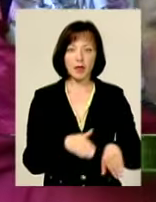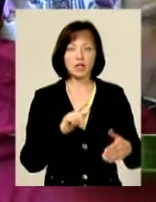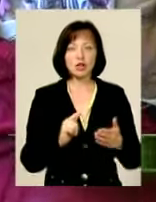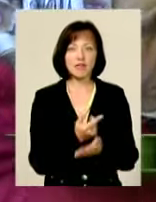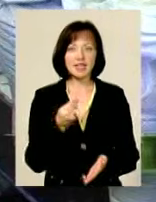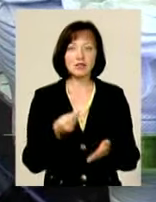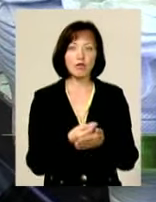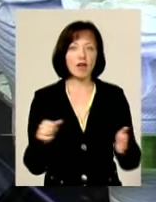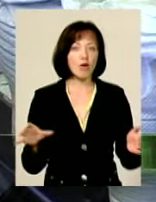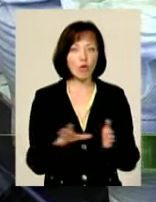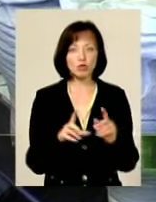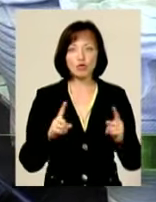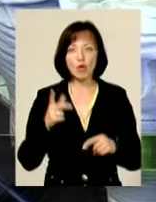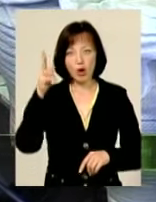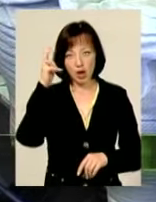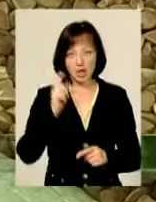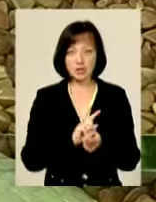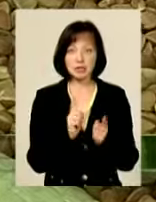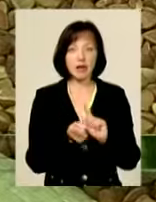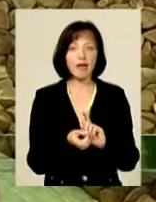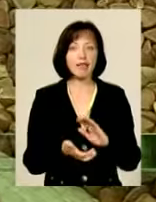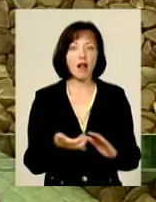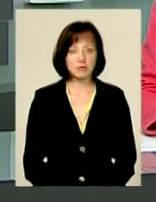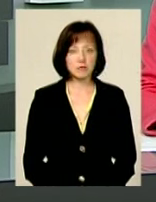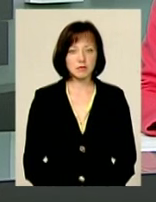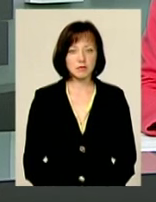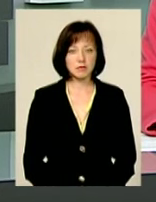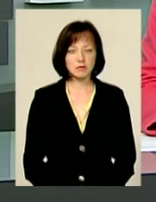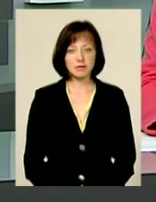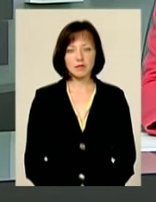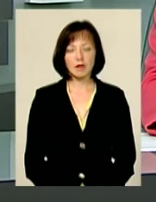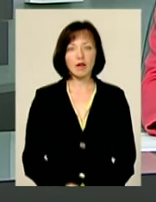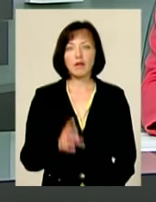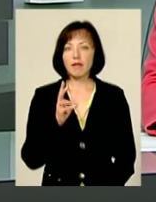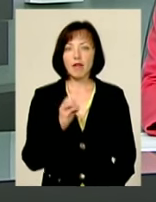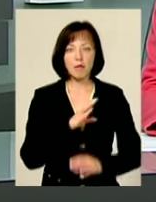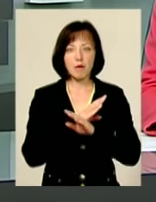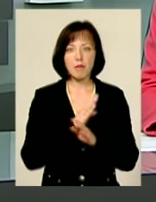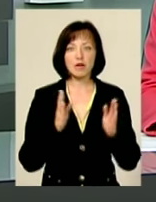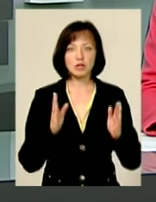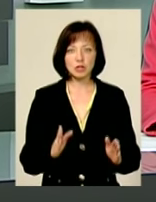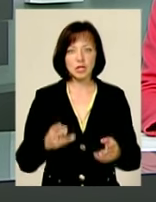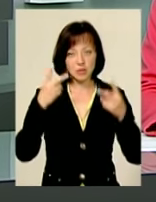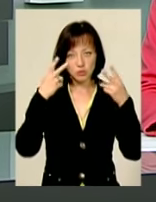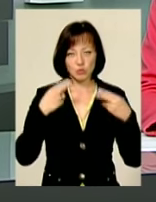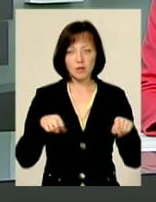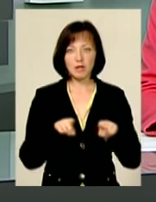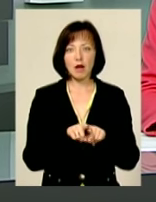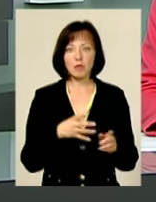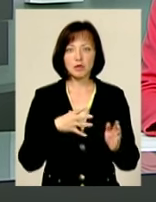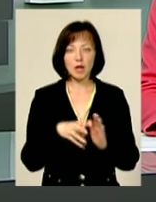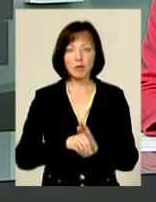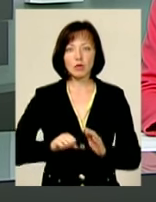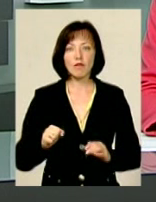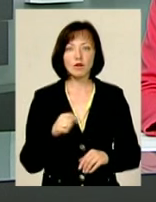ціновий рекорд. Або чому гречка знову стає делікатесом? Не помер, а лише заснув. Так про загиблого товариша